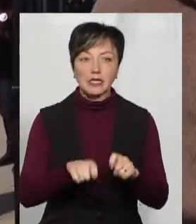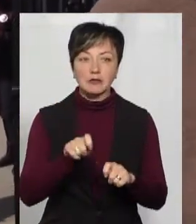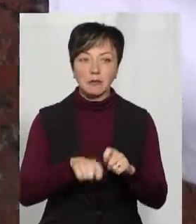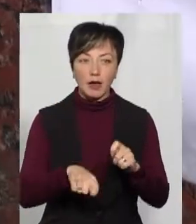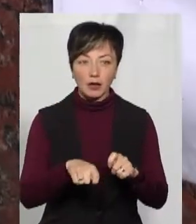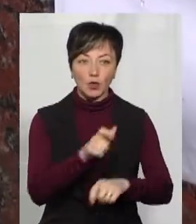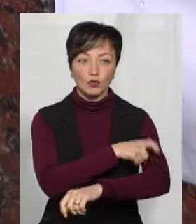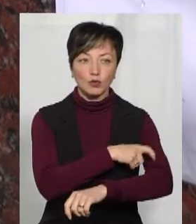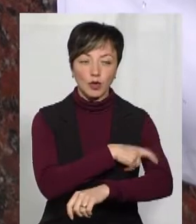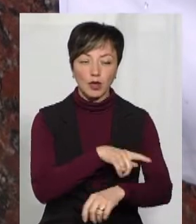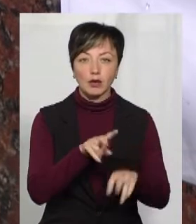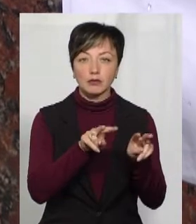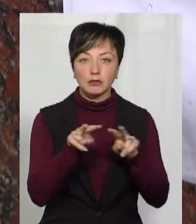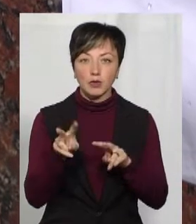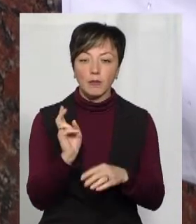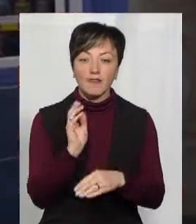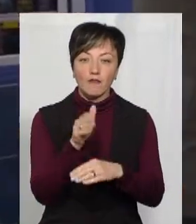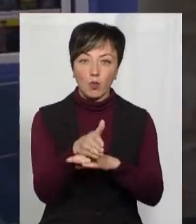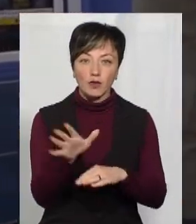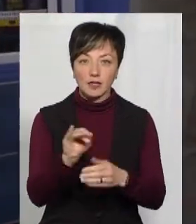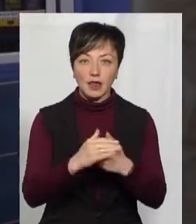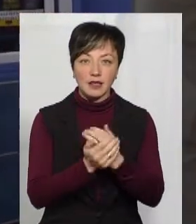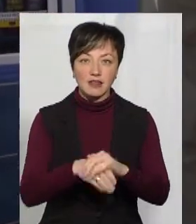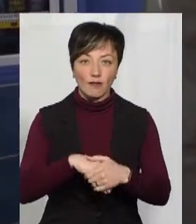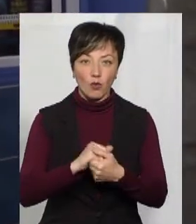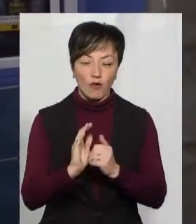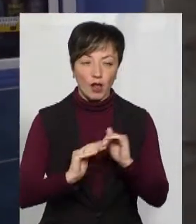дружини контролює, аби при вході всі дезінфікували руки.